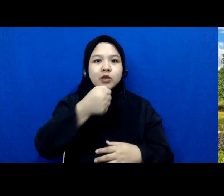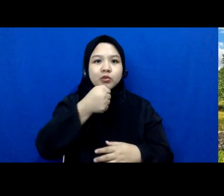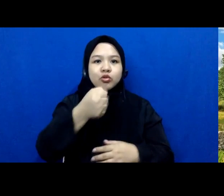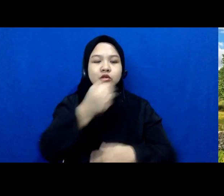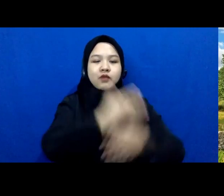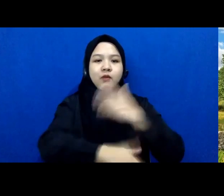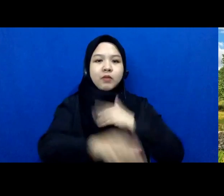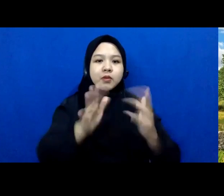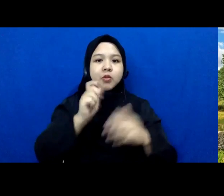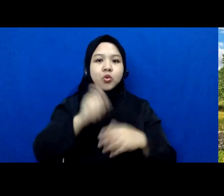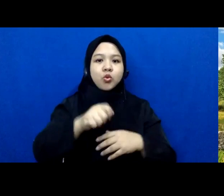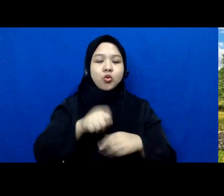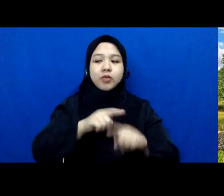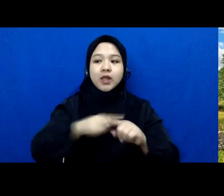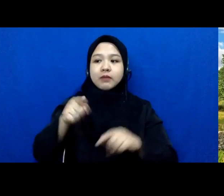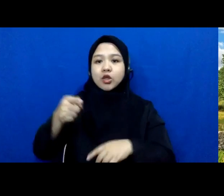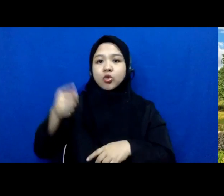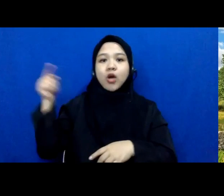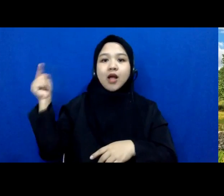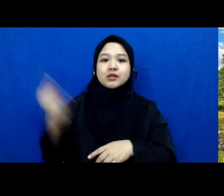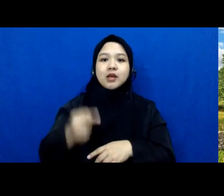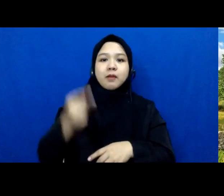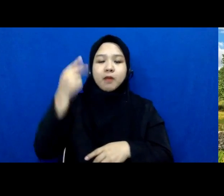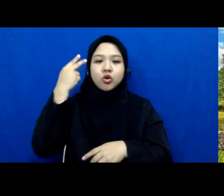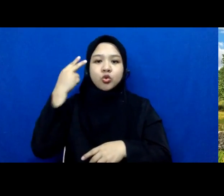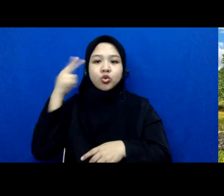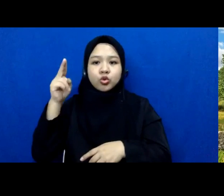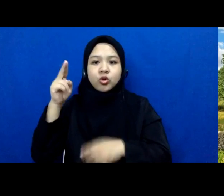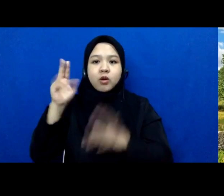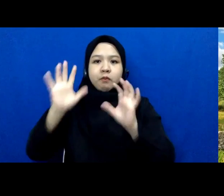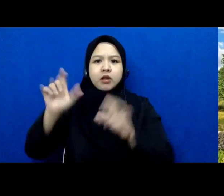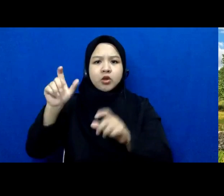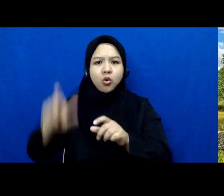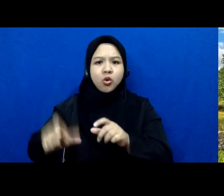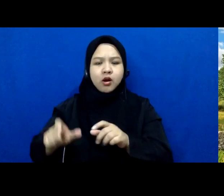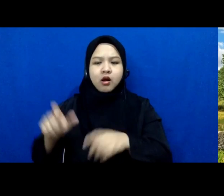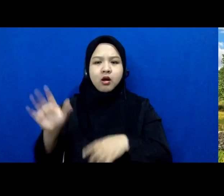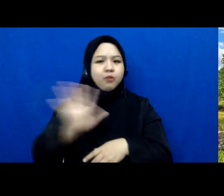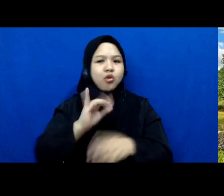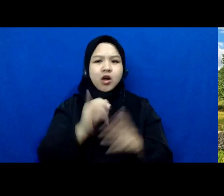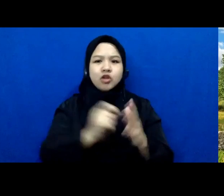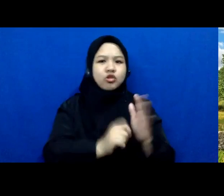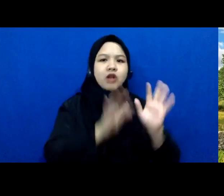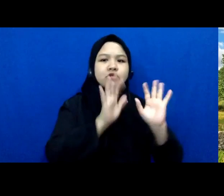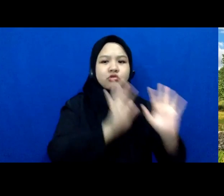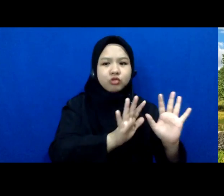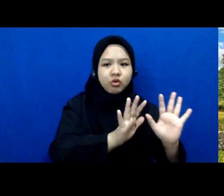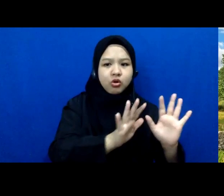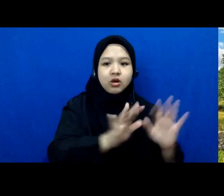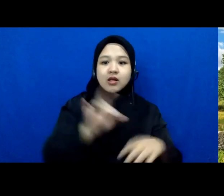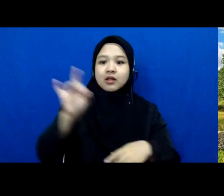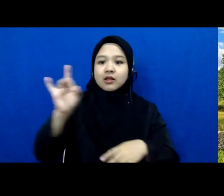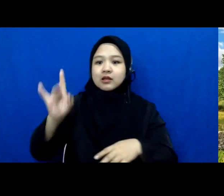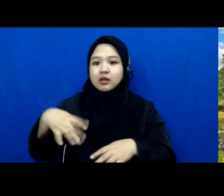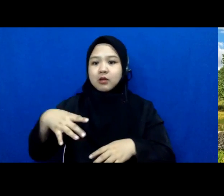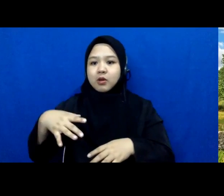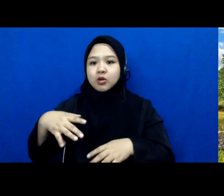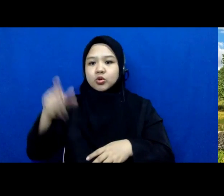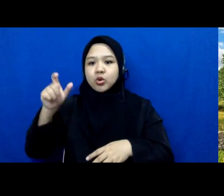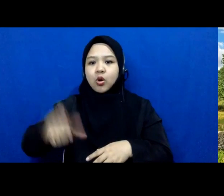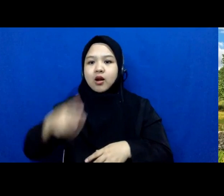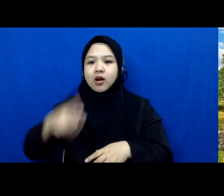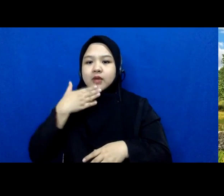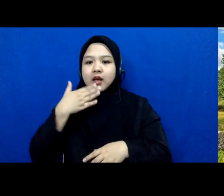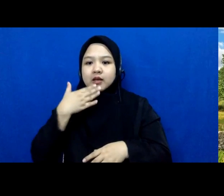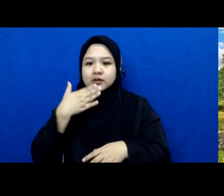tapi itu adalah ancaman buat banyak orang bukan cuma jurnalis aja tapi juga orang biasa kalau kita